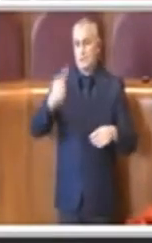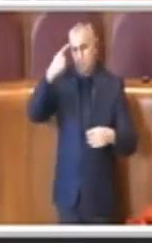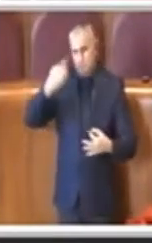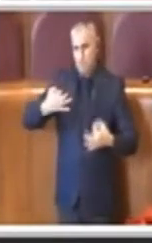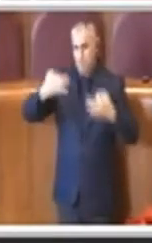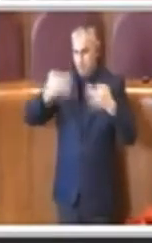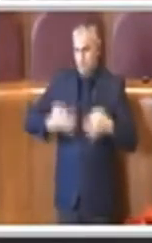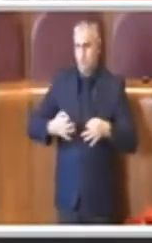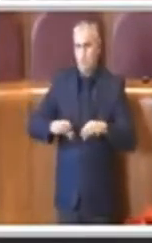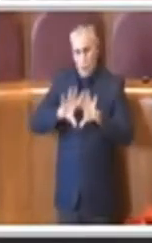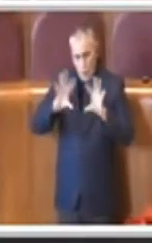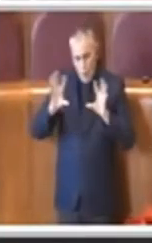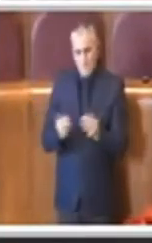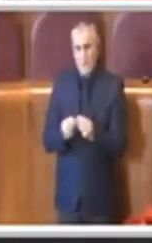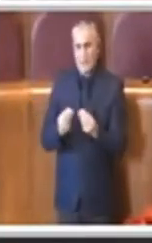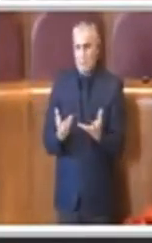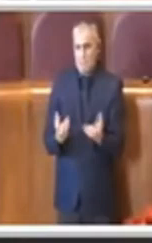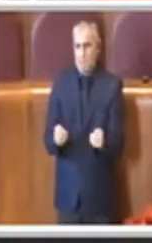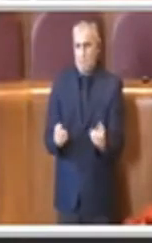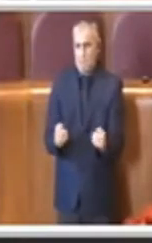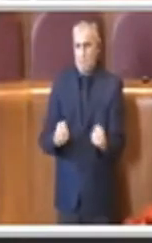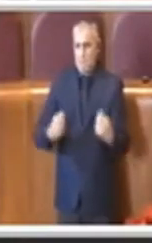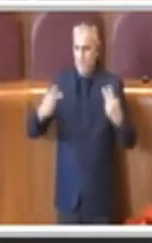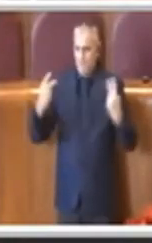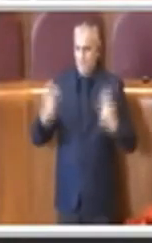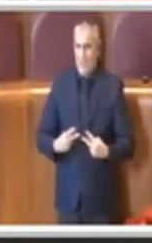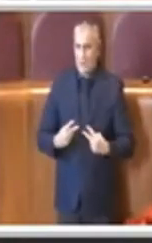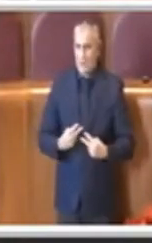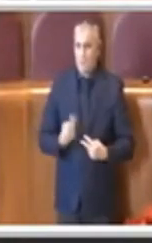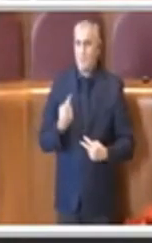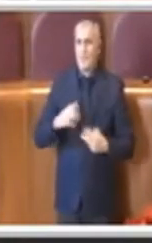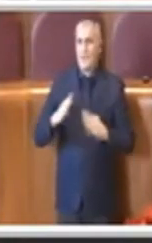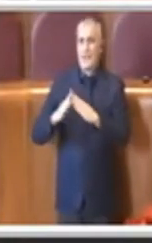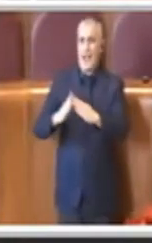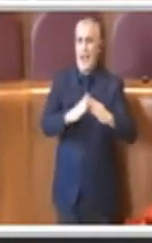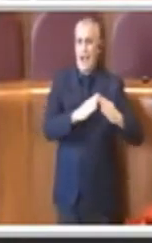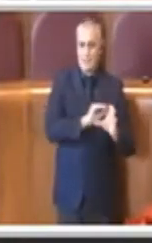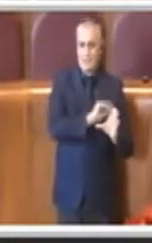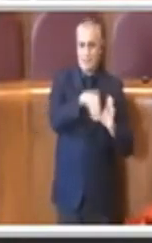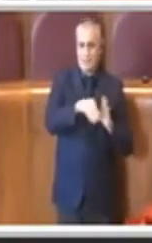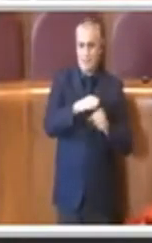concreta per gli abitanti di quelle abitazioni. Grazie Presidente.